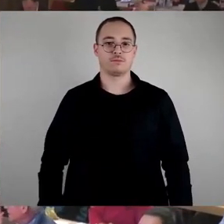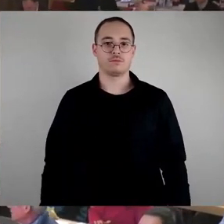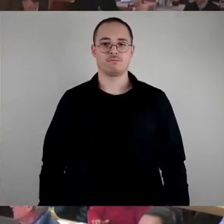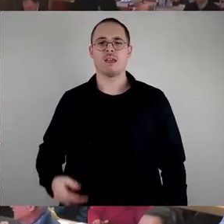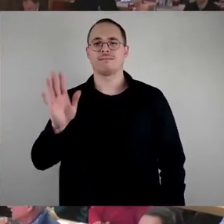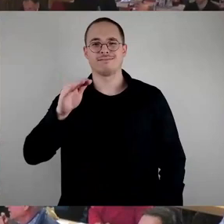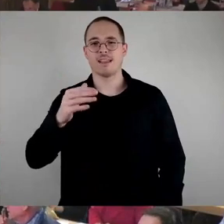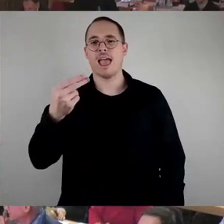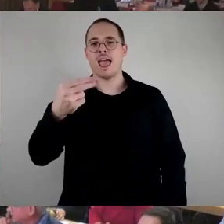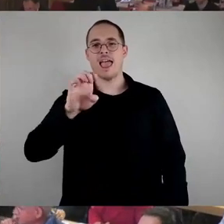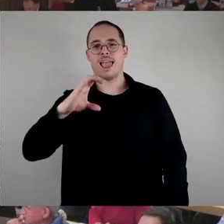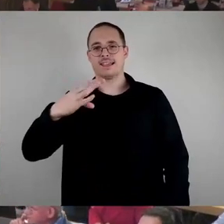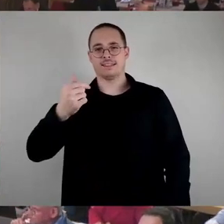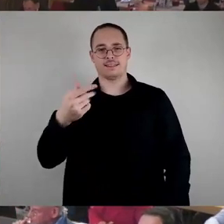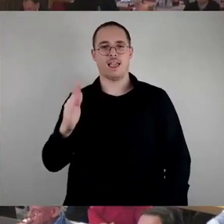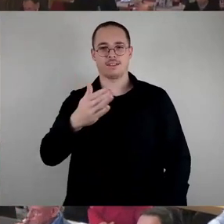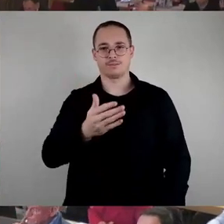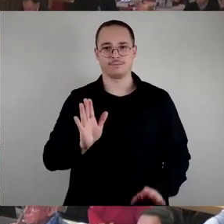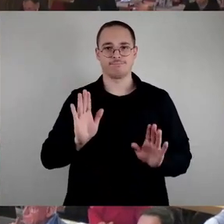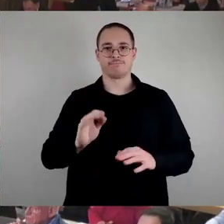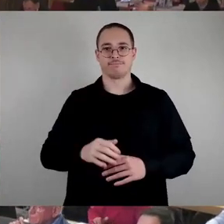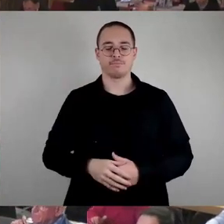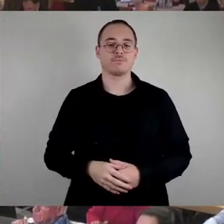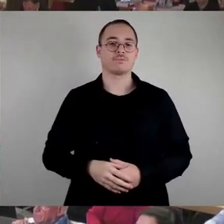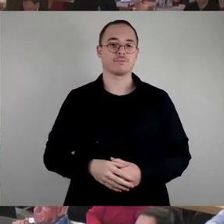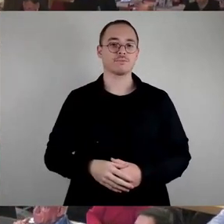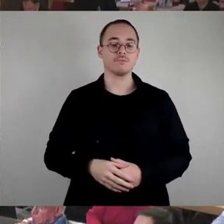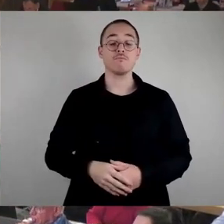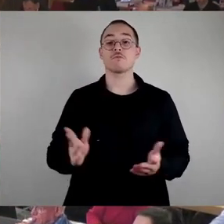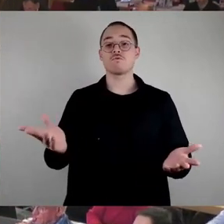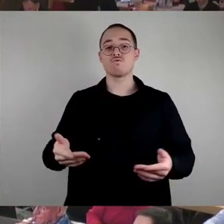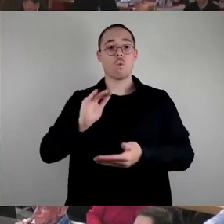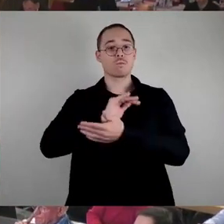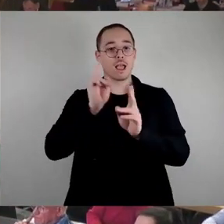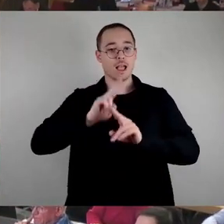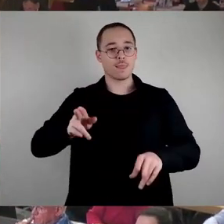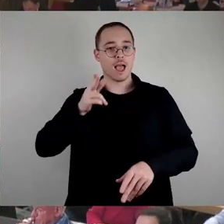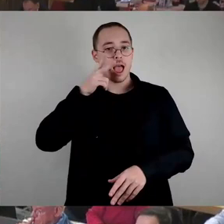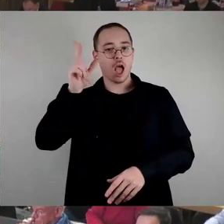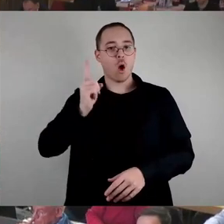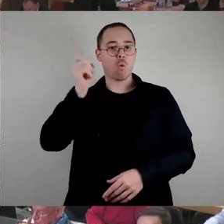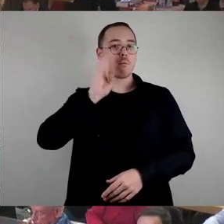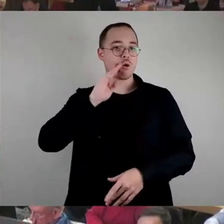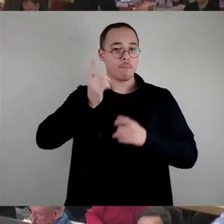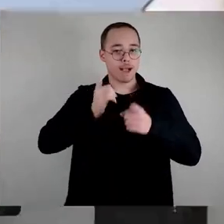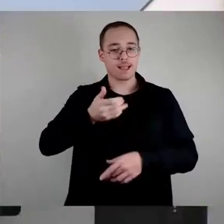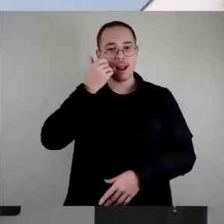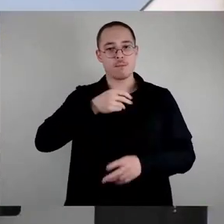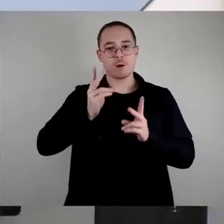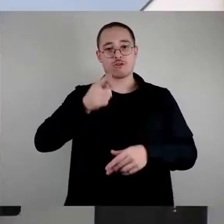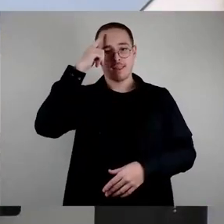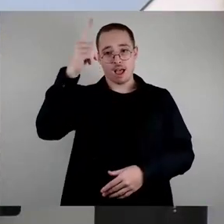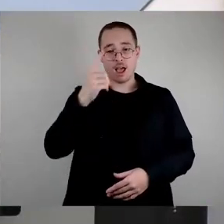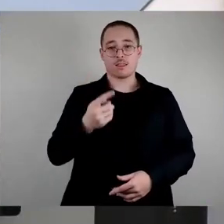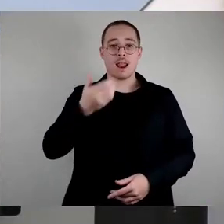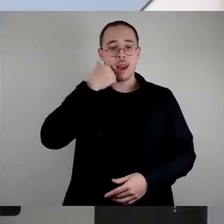Ja, sehr geehrter Herr Oberbürgermeister, lieber Stadtrat, verehrte Mitbürgerinnen, ich habe jetzt